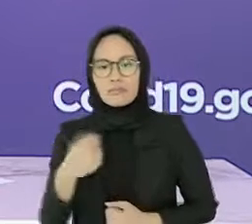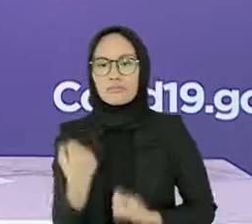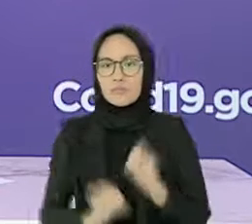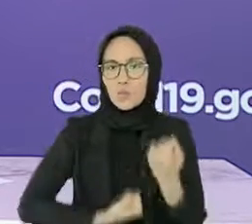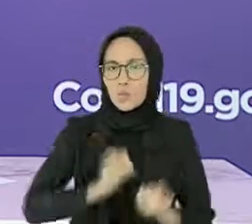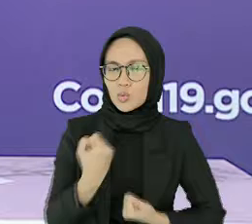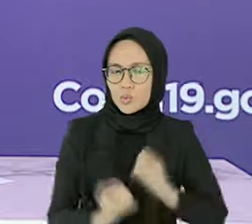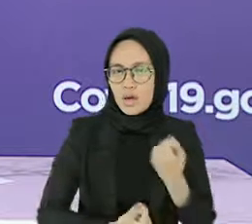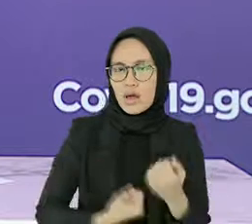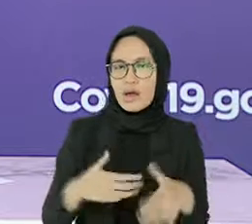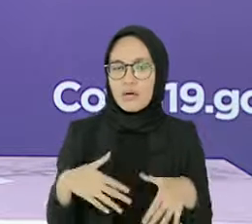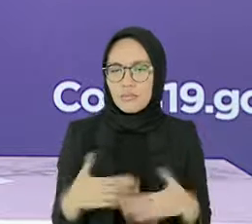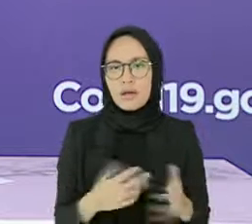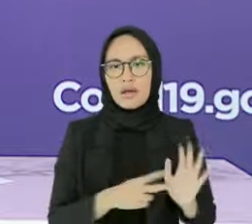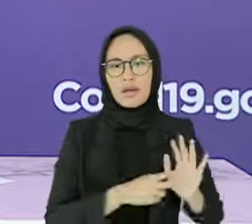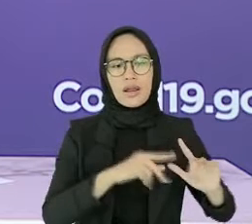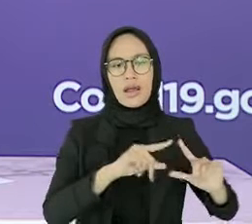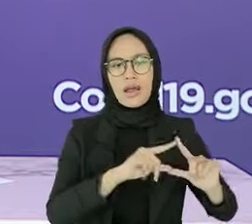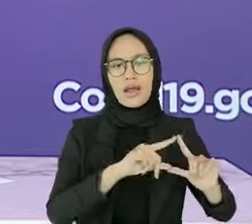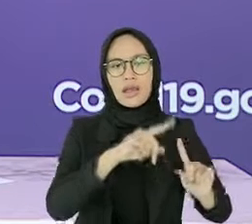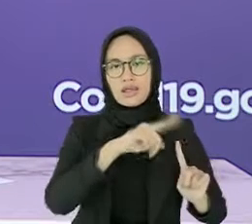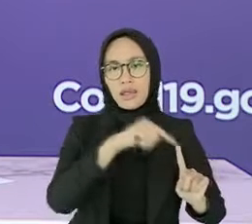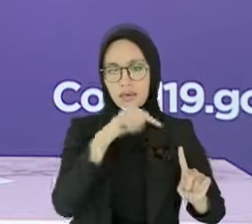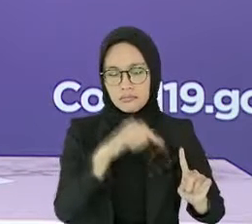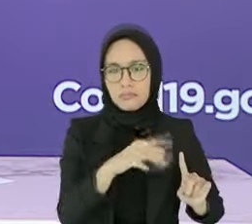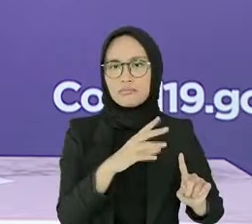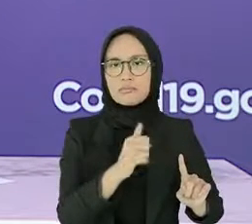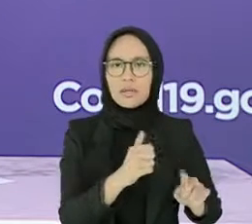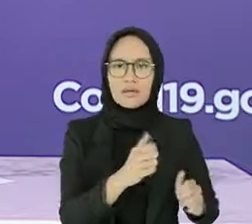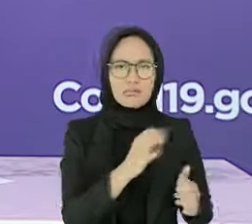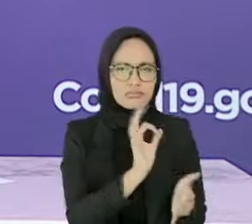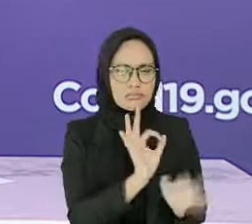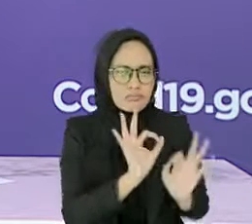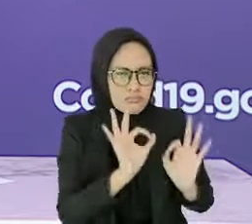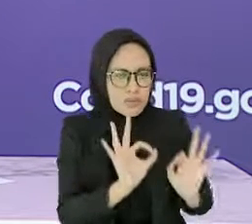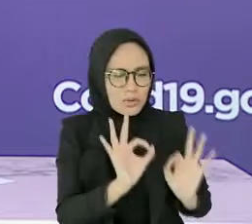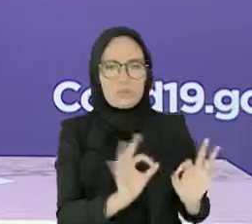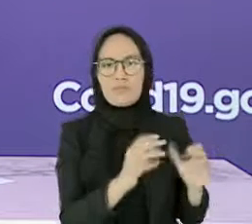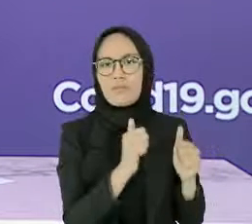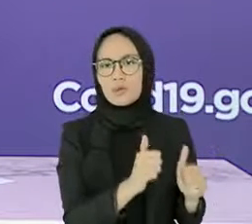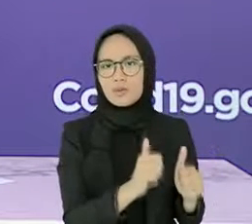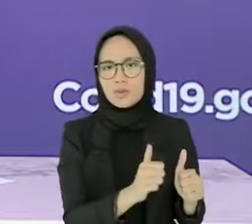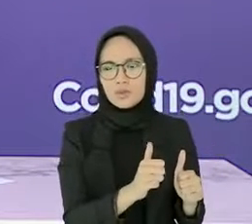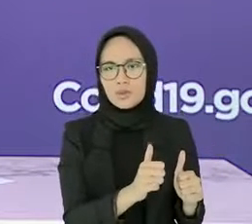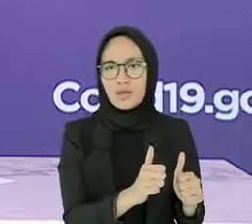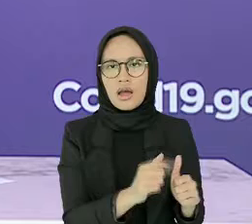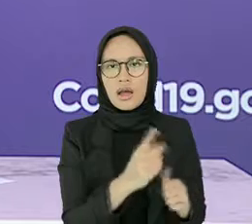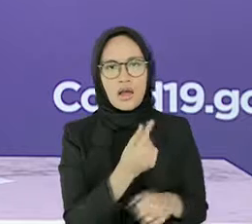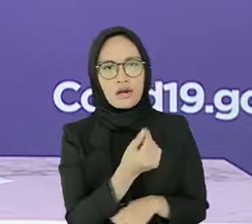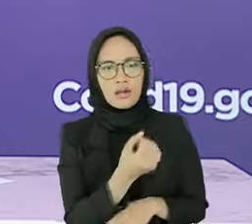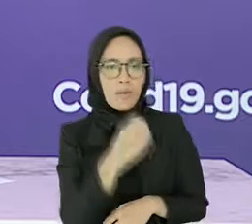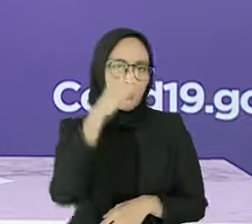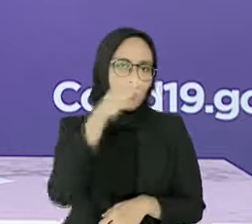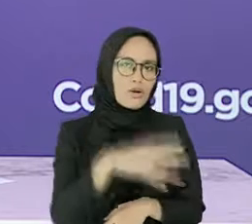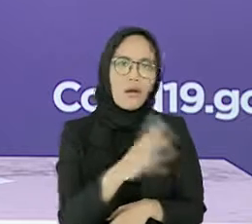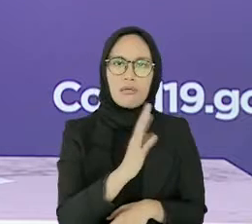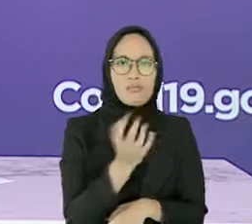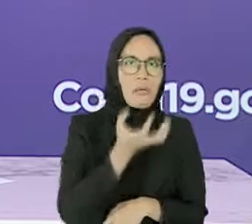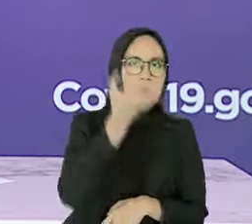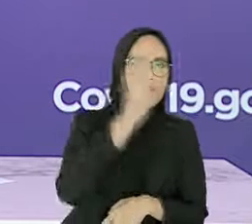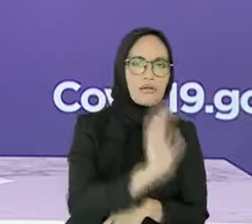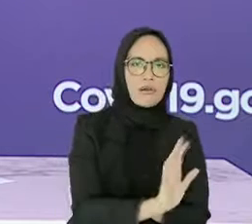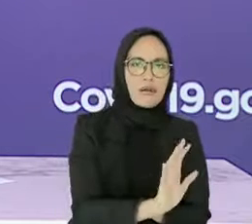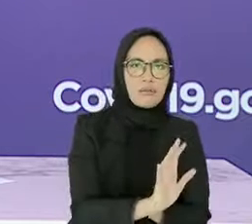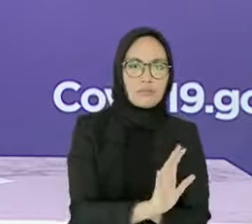metode deteksi NAAT yang akurat dan lebih mudah dijangkau. Saat ini, di Indonesia telah dikembangkan